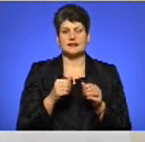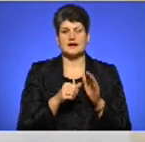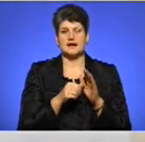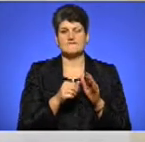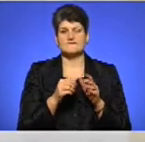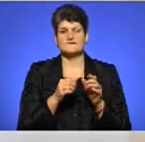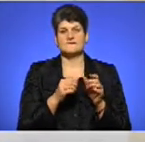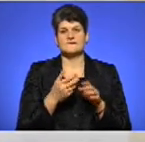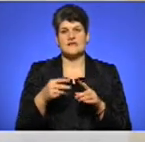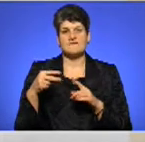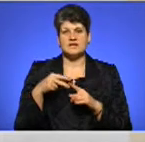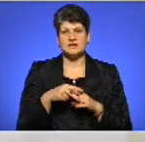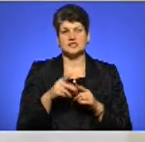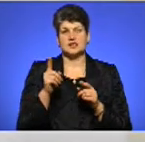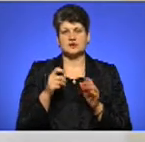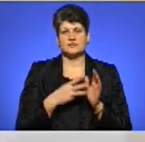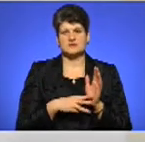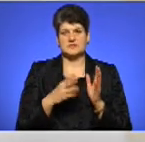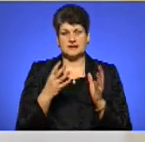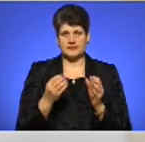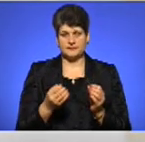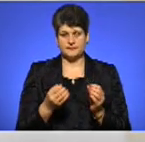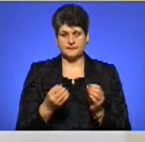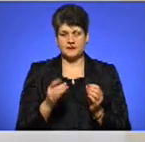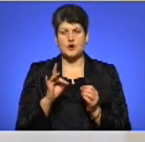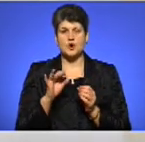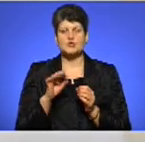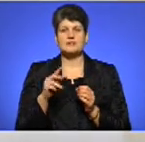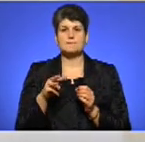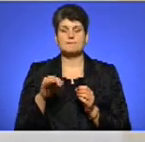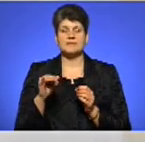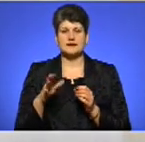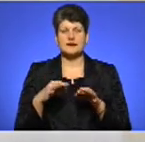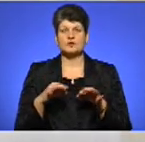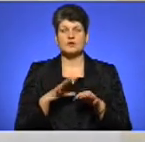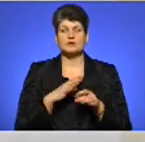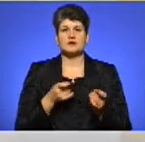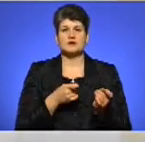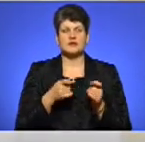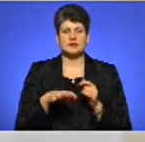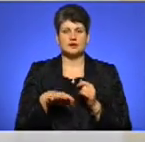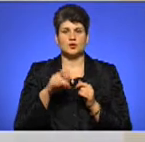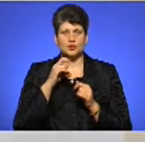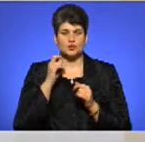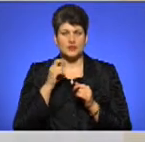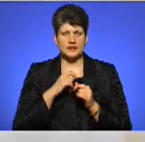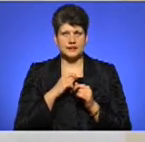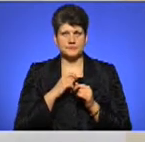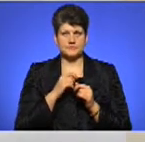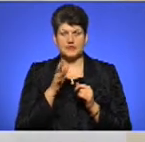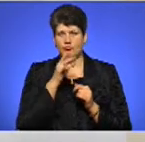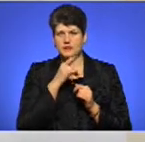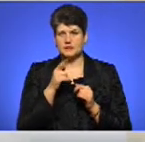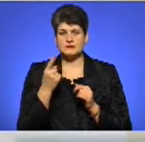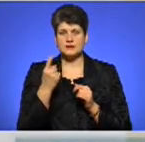днів. Тому таке було рішення. Розмитнені авто, які були ввезені на території України в період